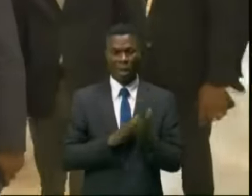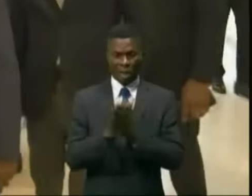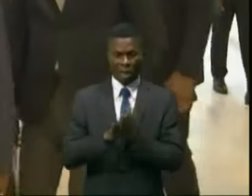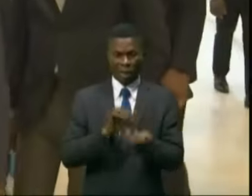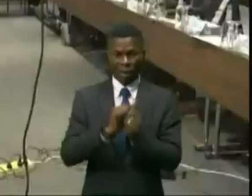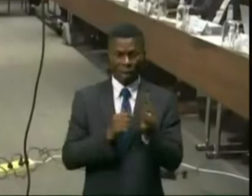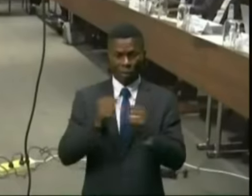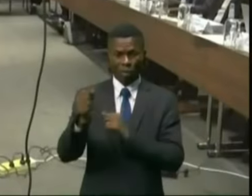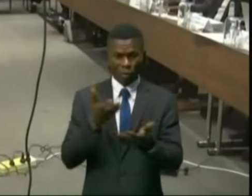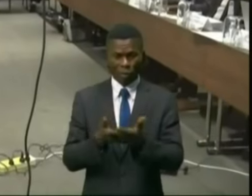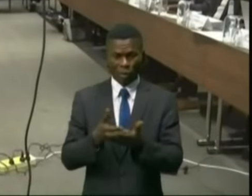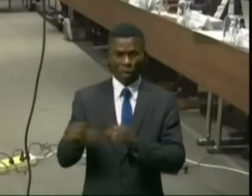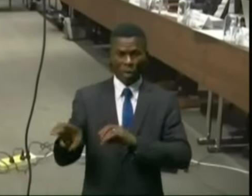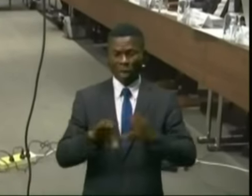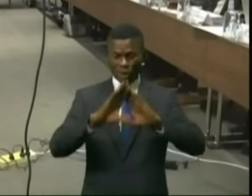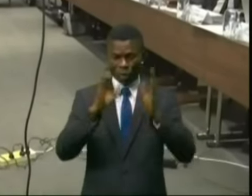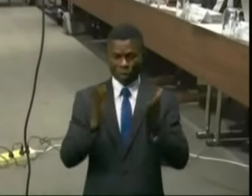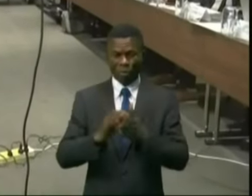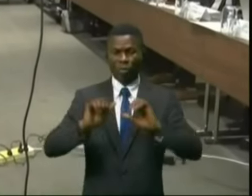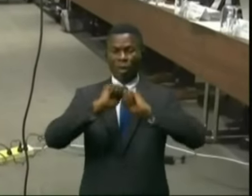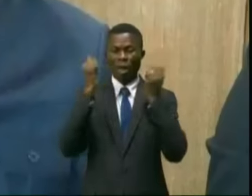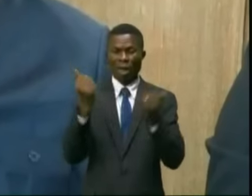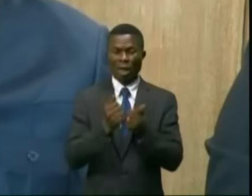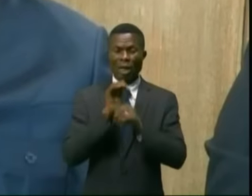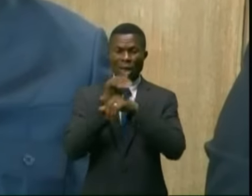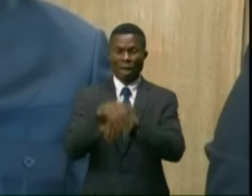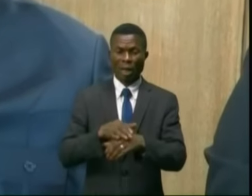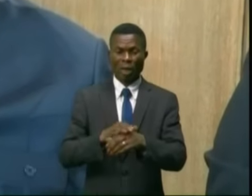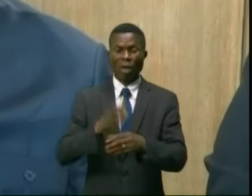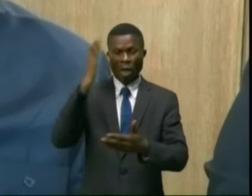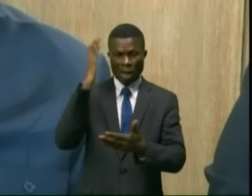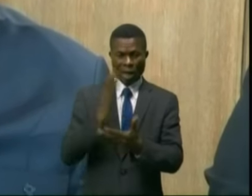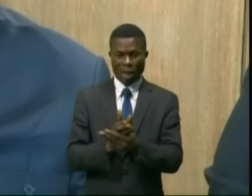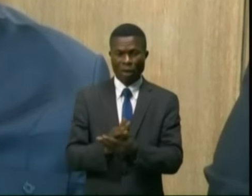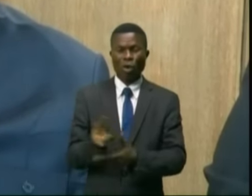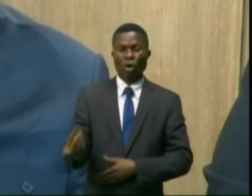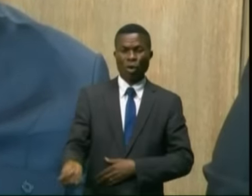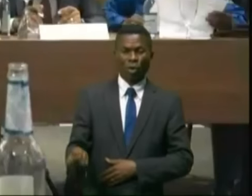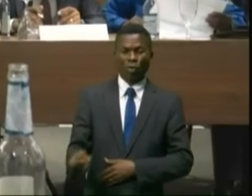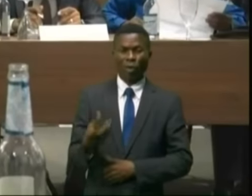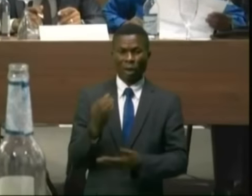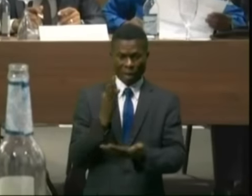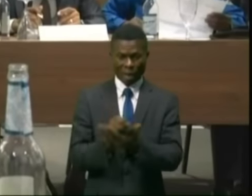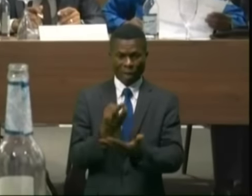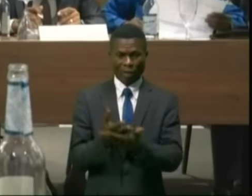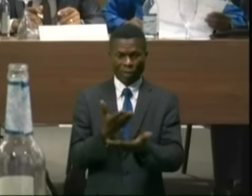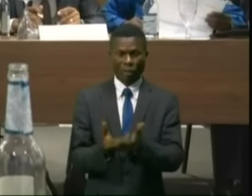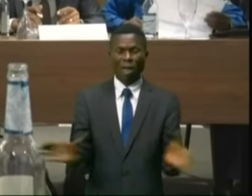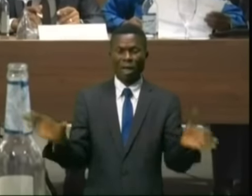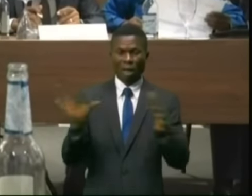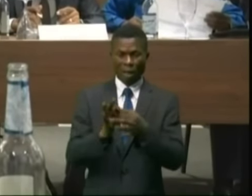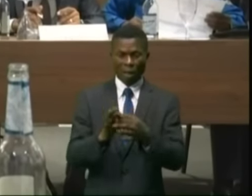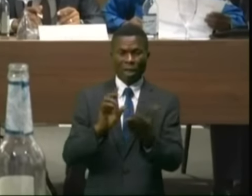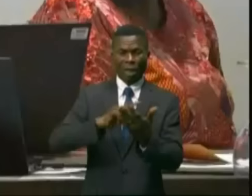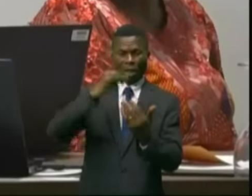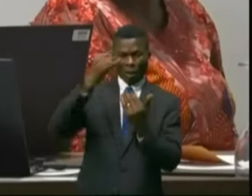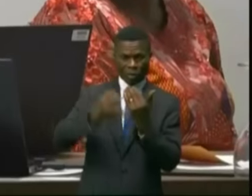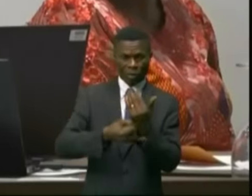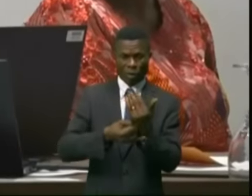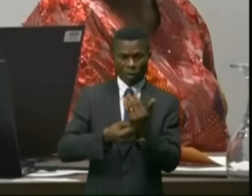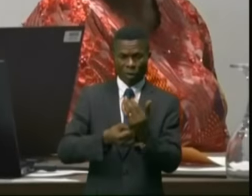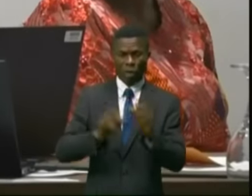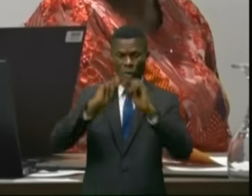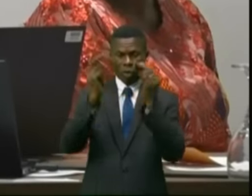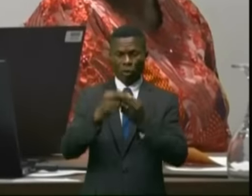lutte. Toutes les agences nationales impliquées dans la lutte contre les flux financiers illicites ont été associées à ce projet de la